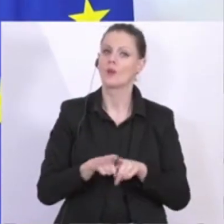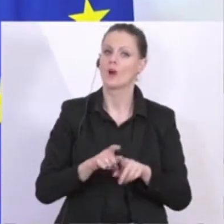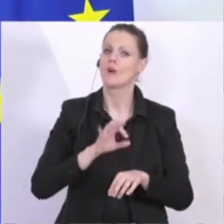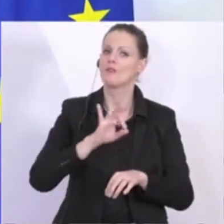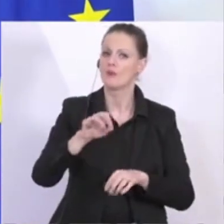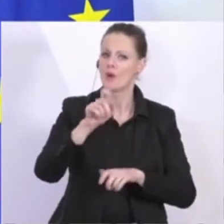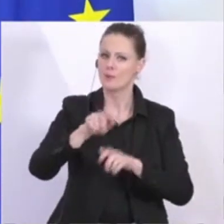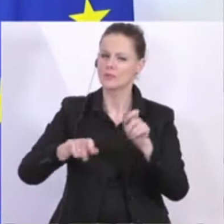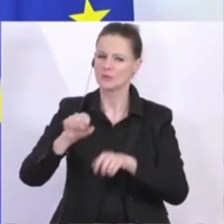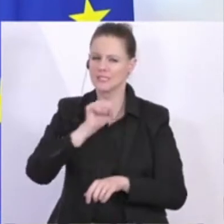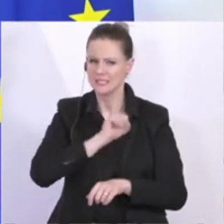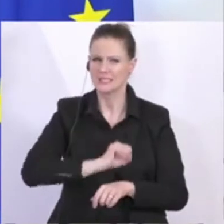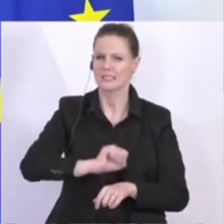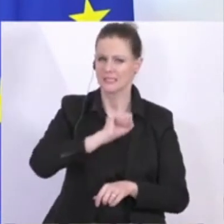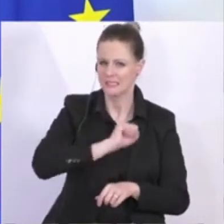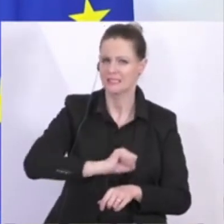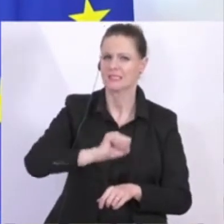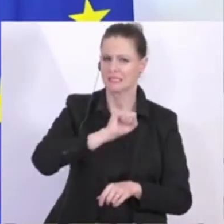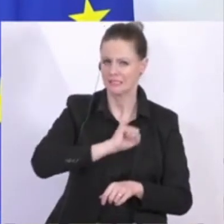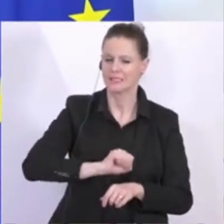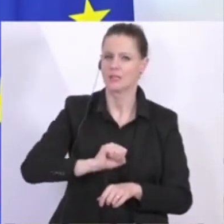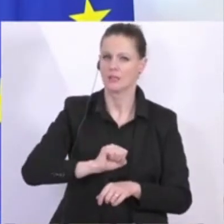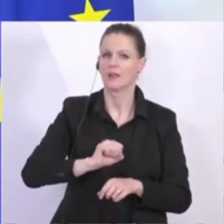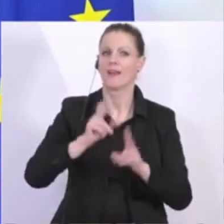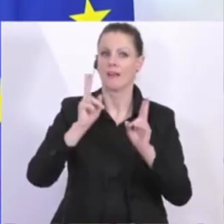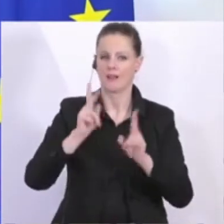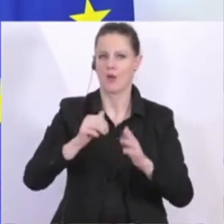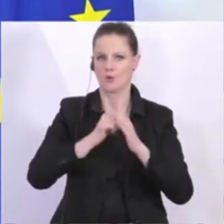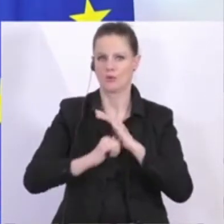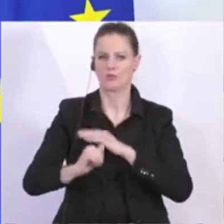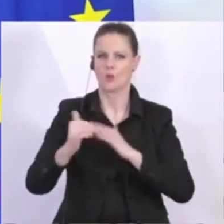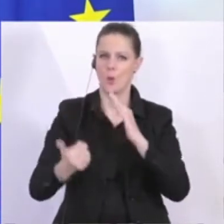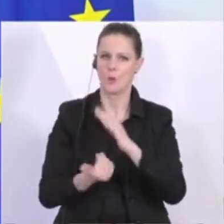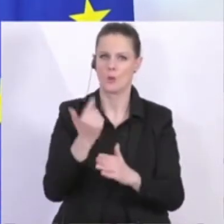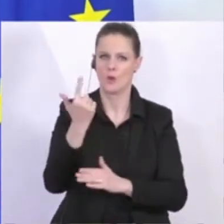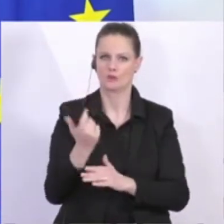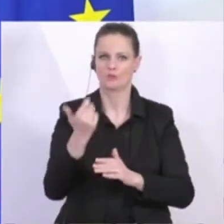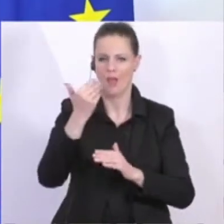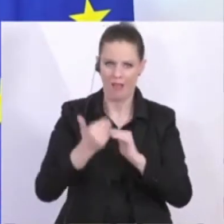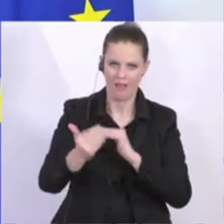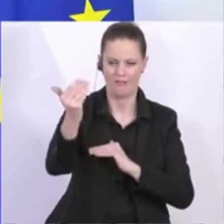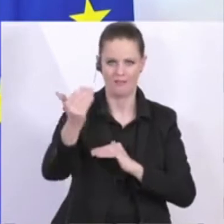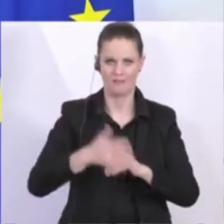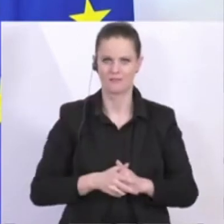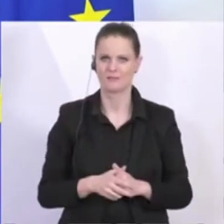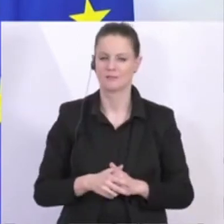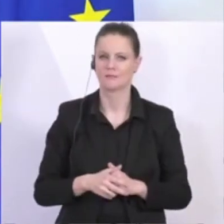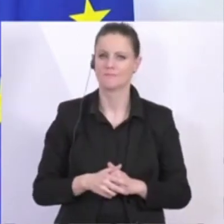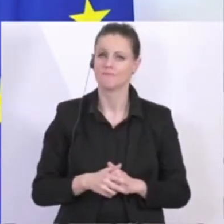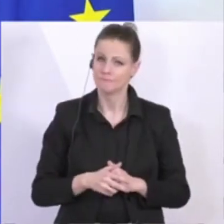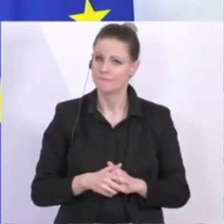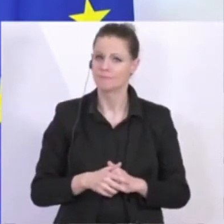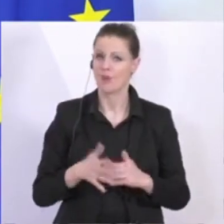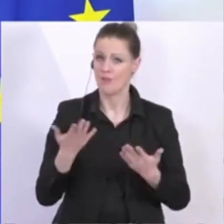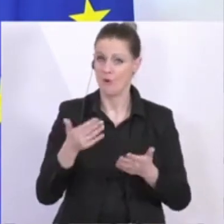durchhalten, die gar nicht geschlossen sind, das Durchstarten, weil die sind ja auch verflochten mit anderen. Wir erleichtern den Neustart